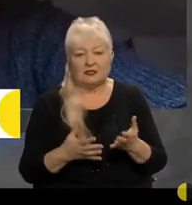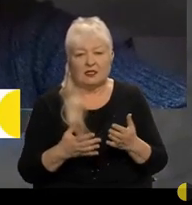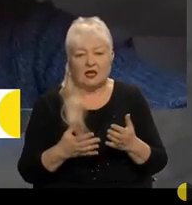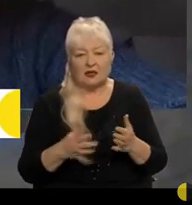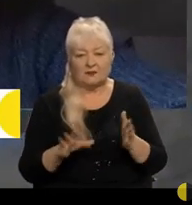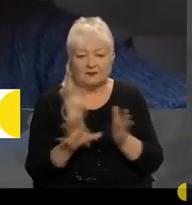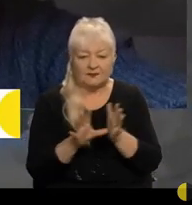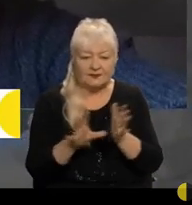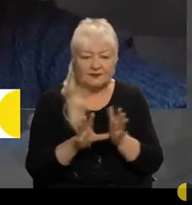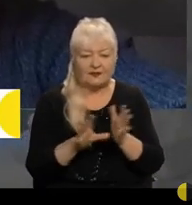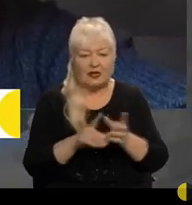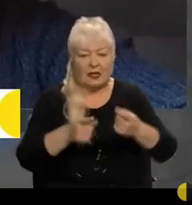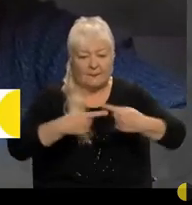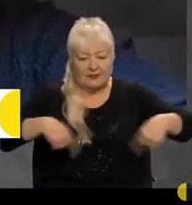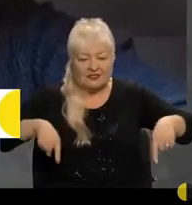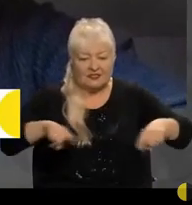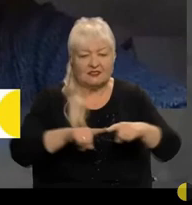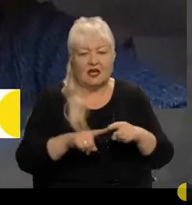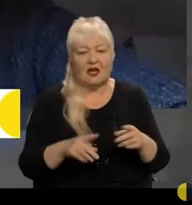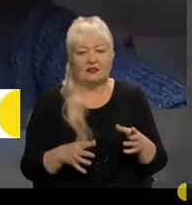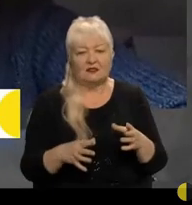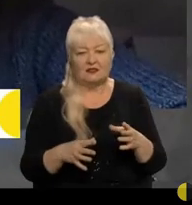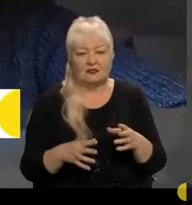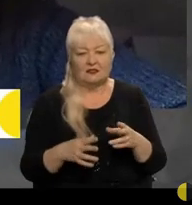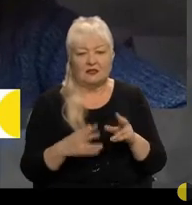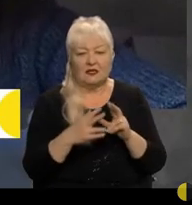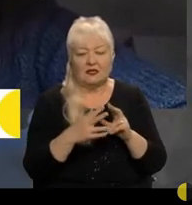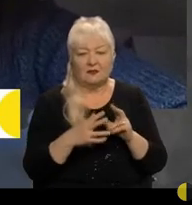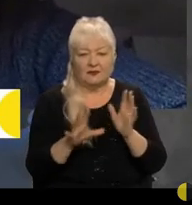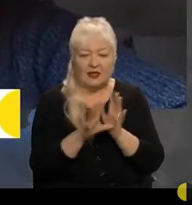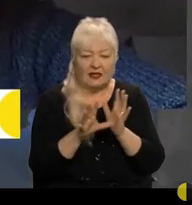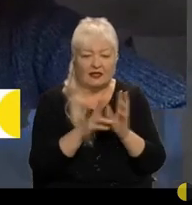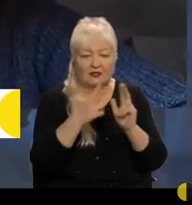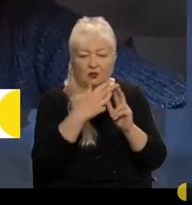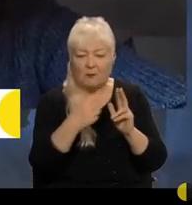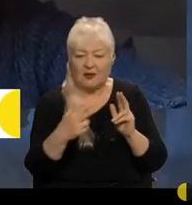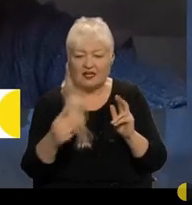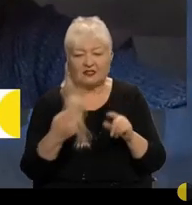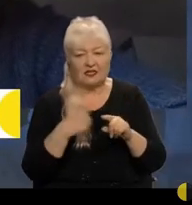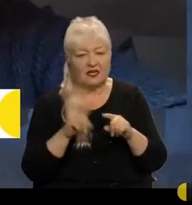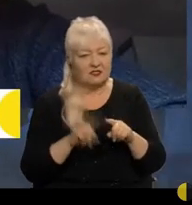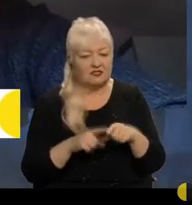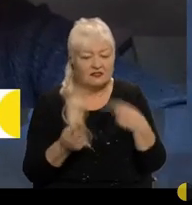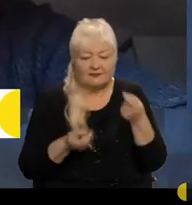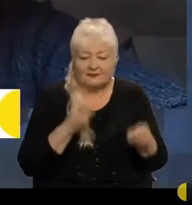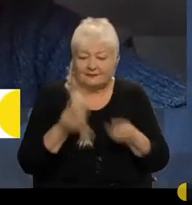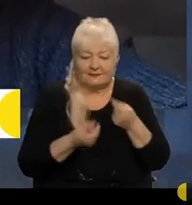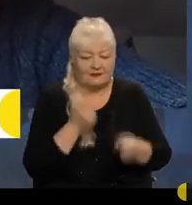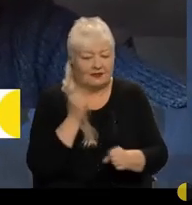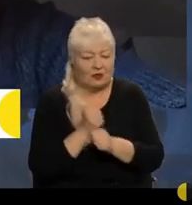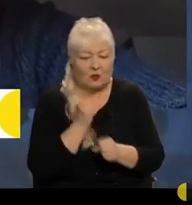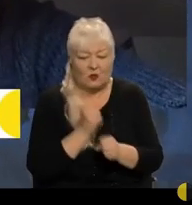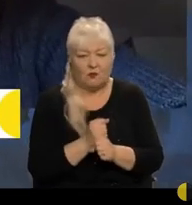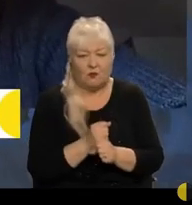більше лінії електропередач, це кропітка робота з проєктуванням, з